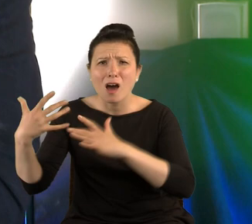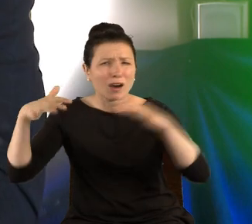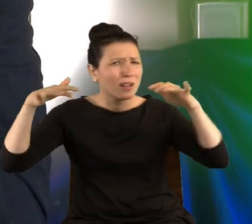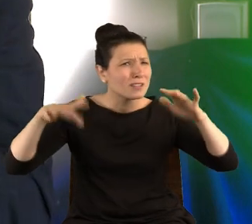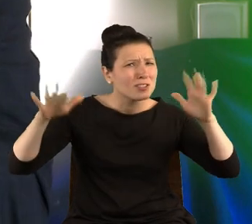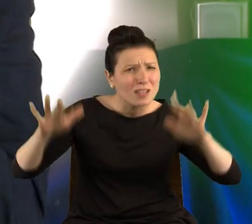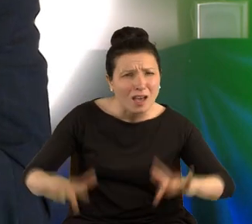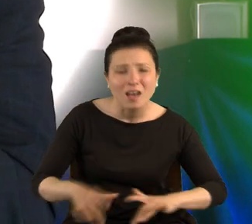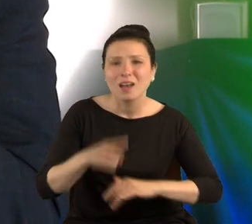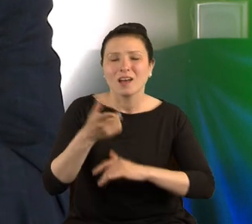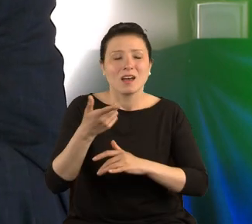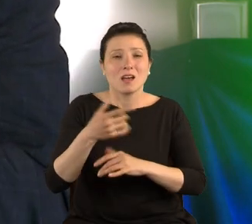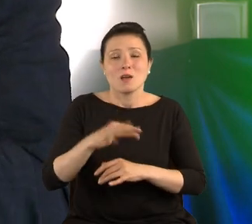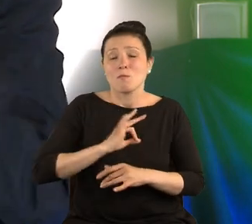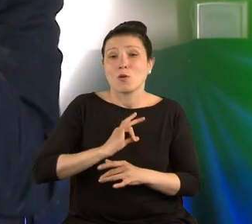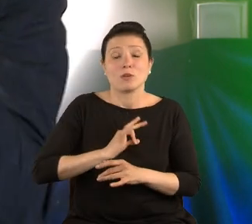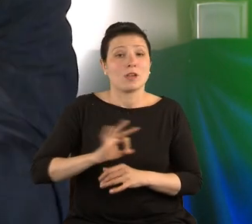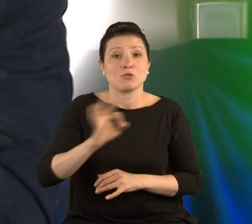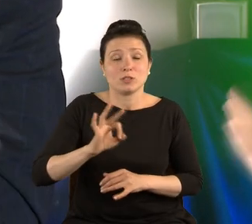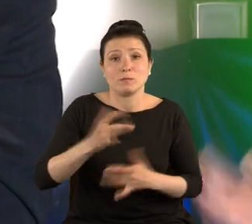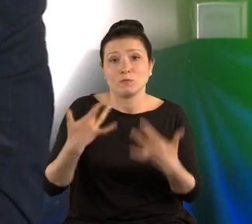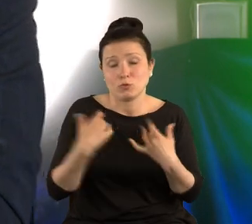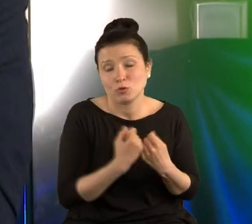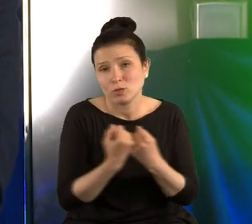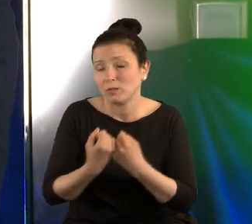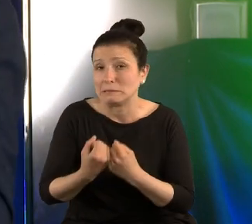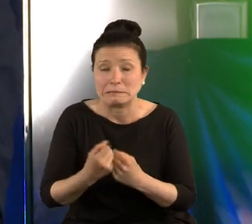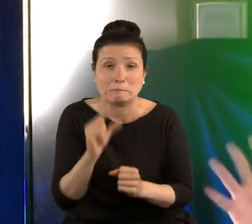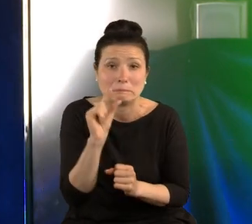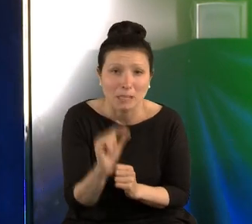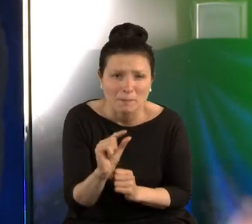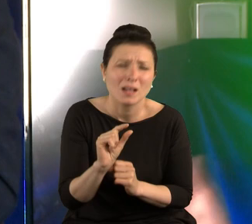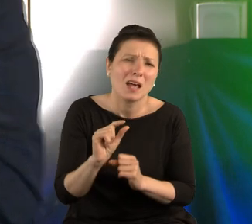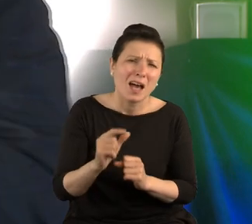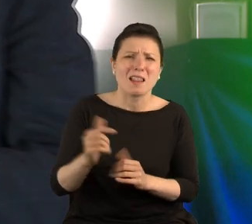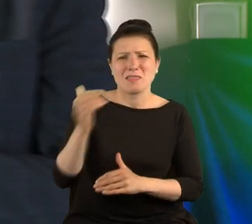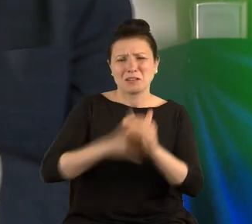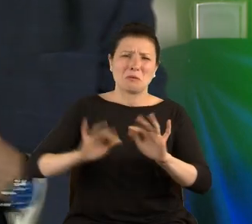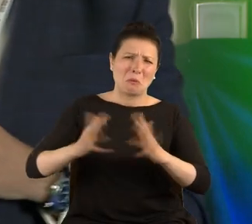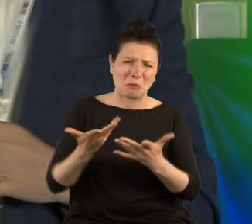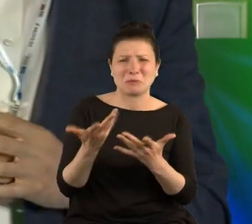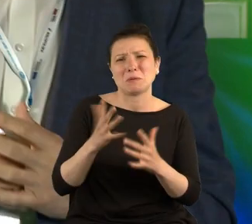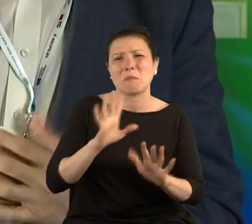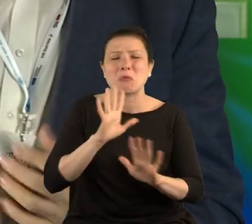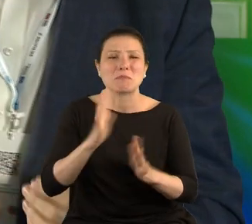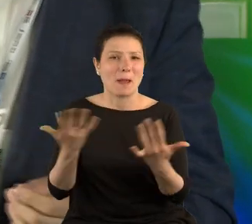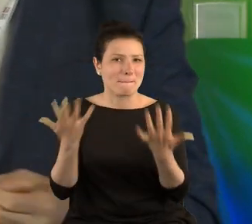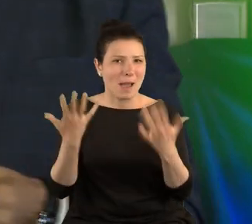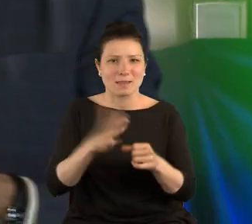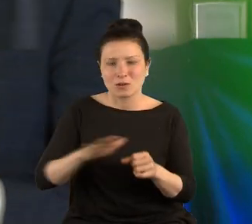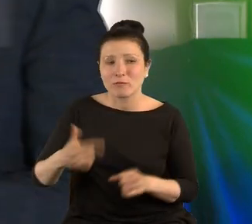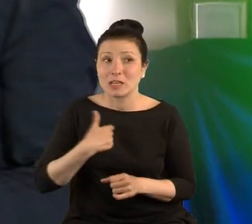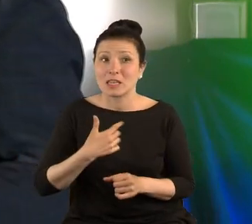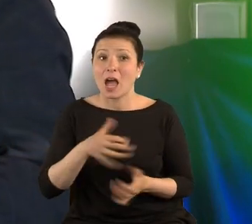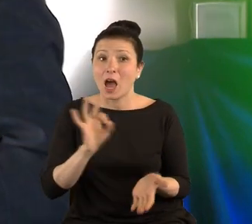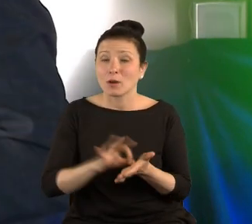szanse na przeżycie są minimalne. Ale tatry to jest park narodowy, bardziej park niż narodowy. Miałem okazję w życiu być